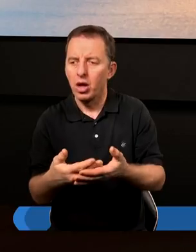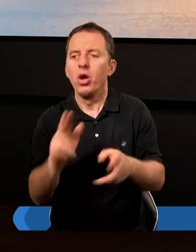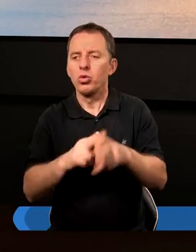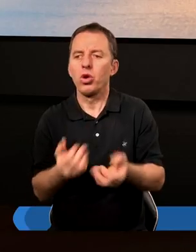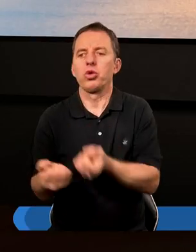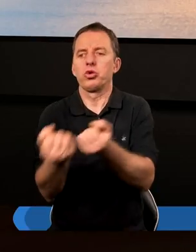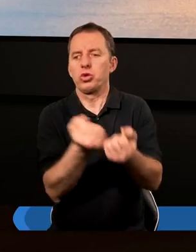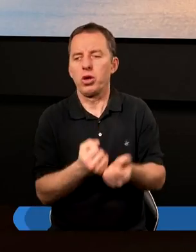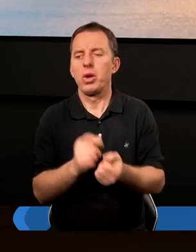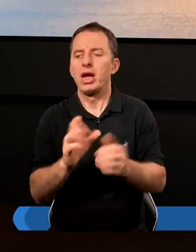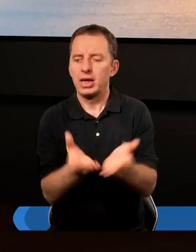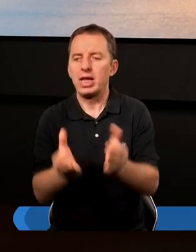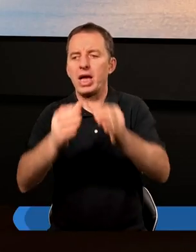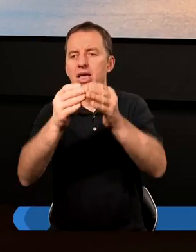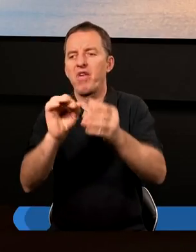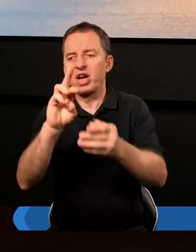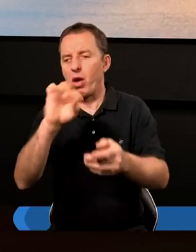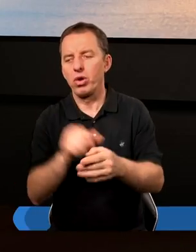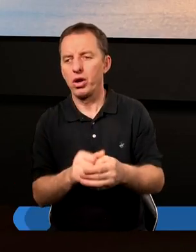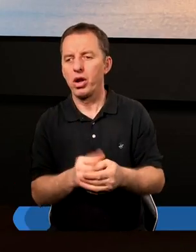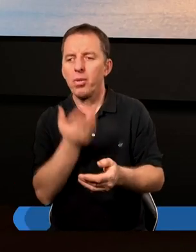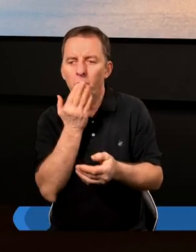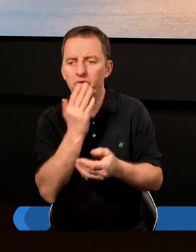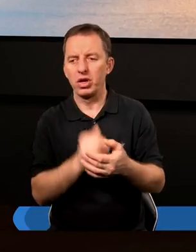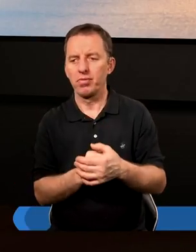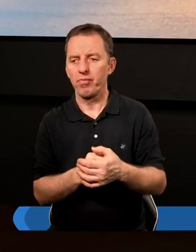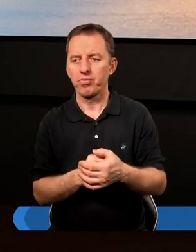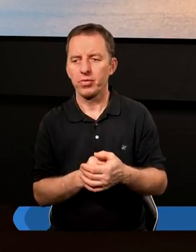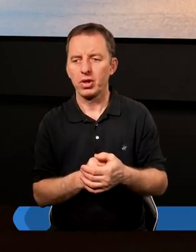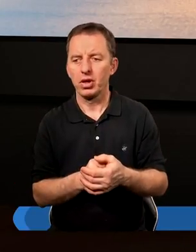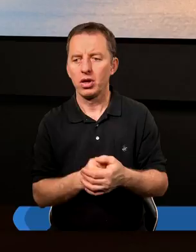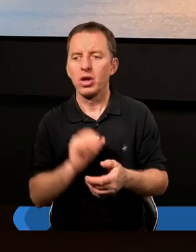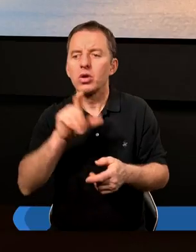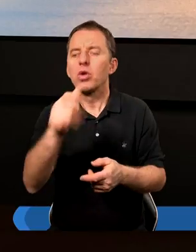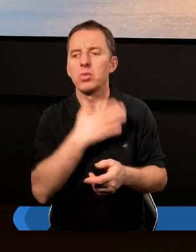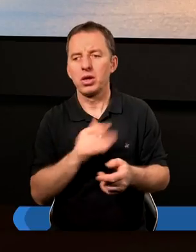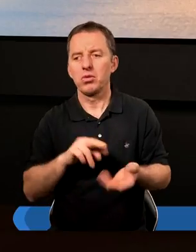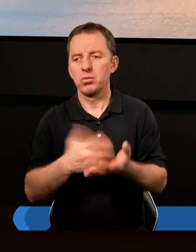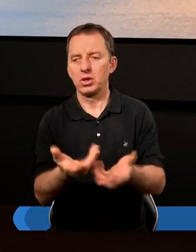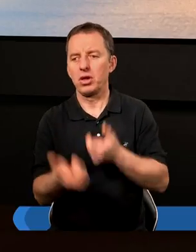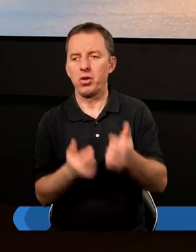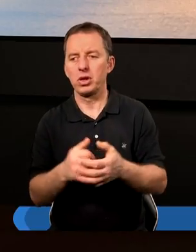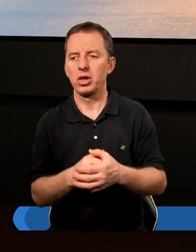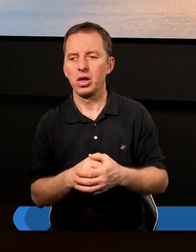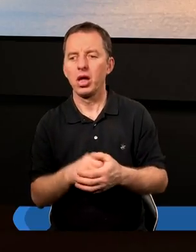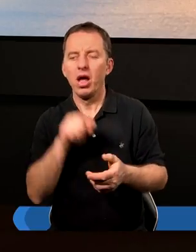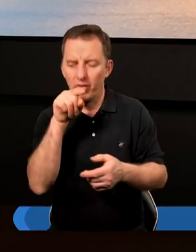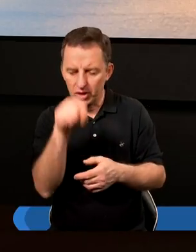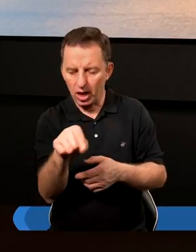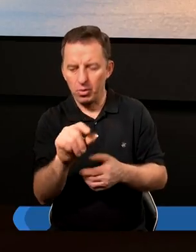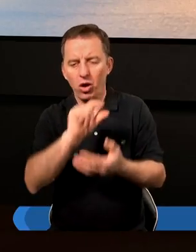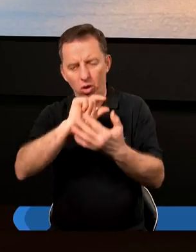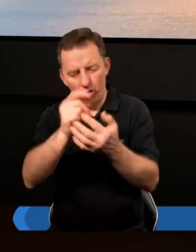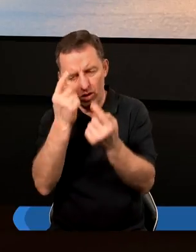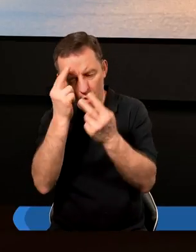który trzyma jakąś tą swoją sakiewkę i mówi, ale to jest dla mnie ważniejsze. Wiecie, w tym